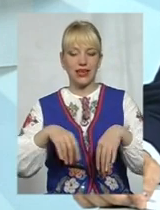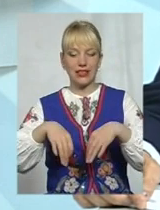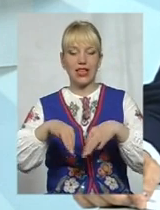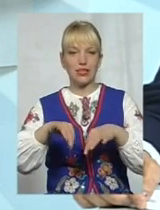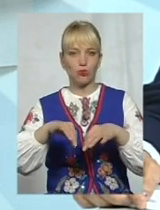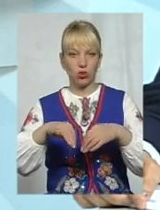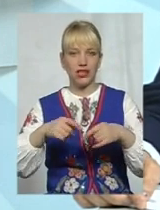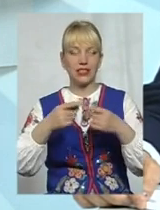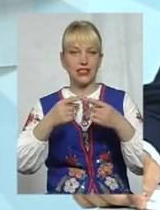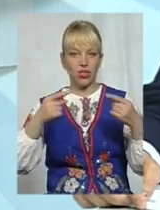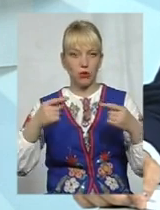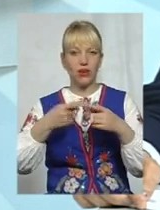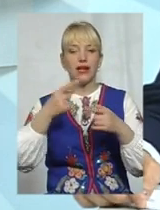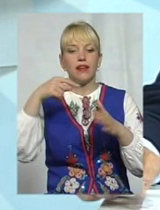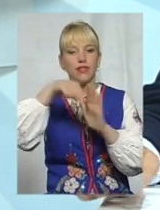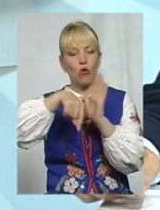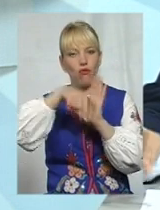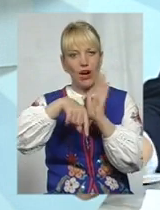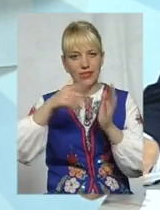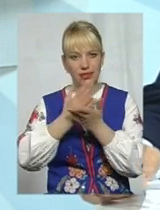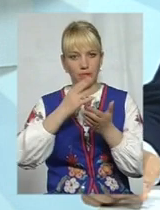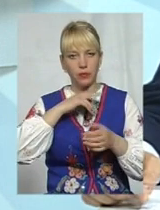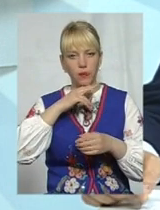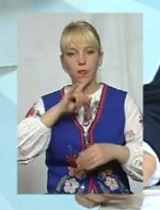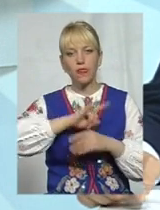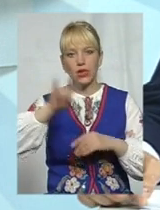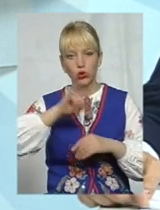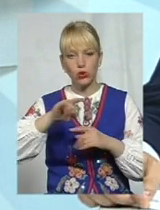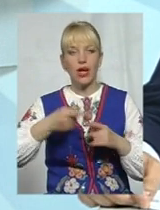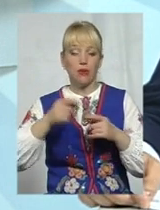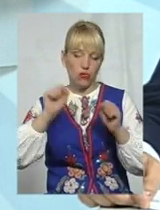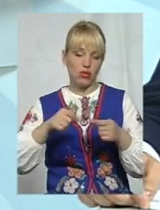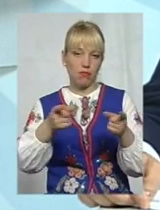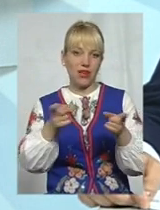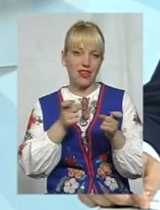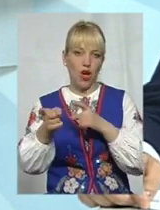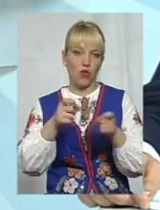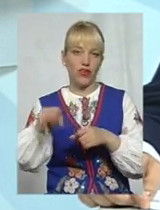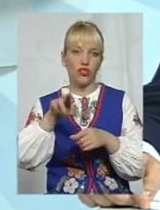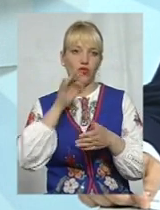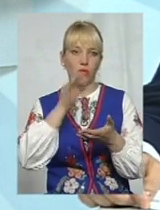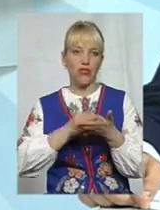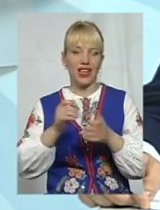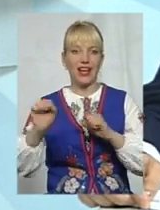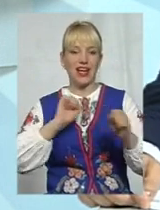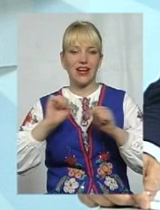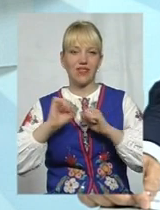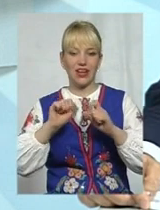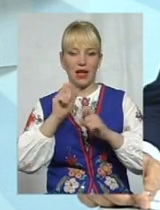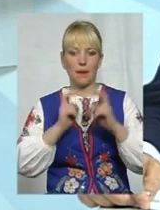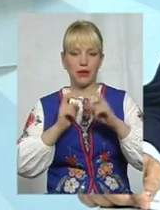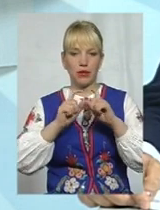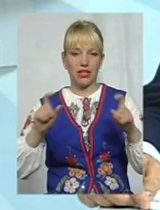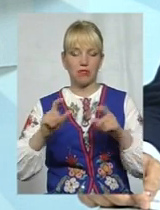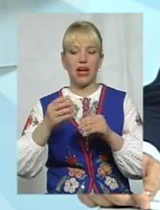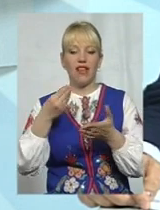засобів, я маю на увазі повітряних суден, можна і притягувати до відповідальності і керівника підприємства, і фінансова звітність, і